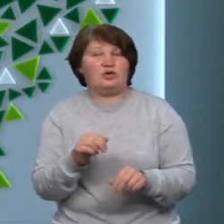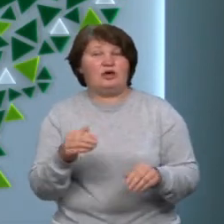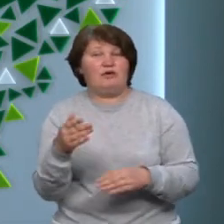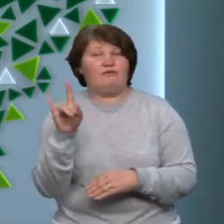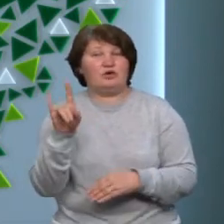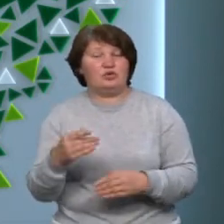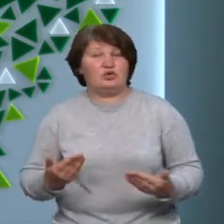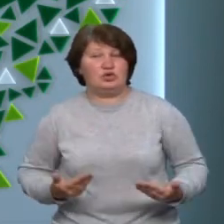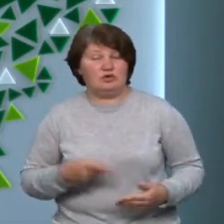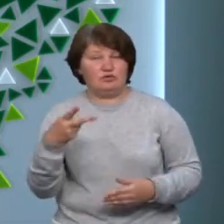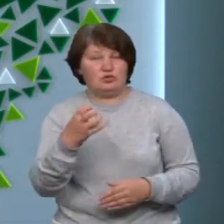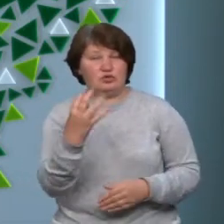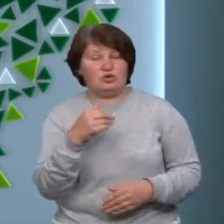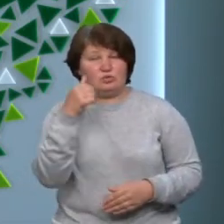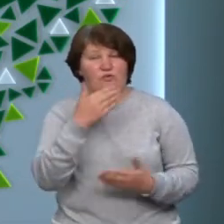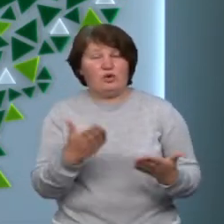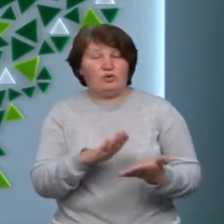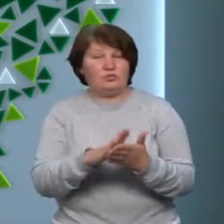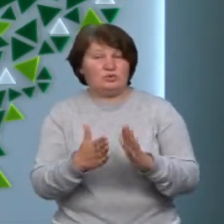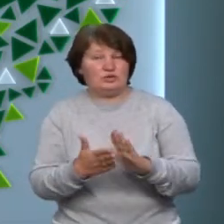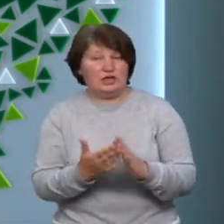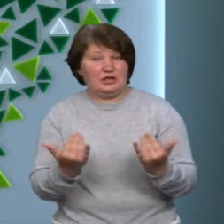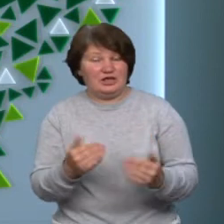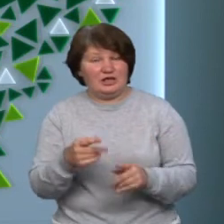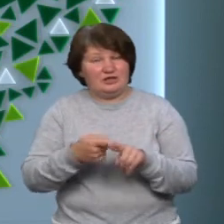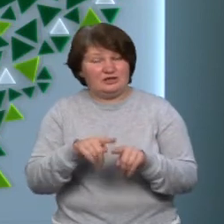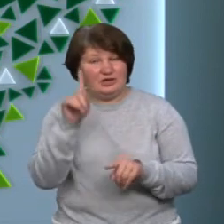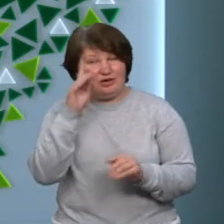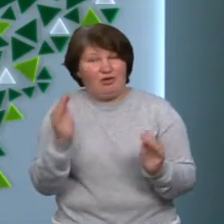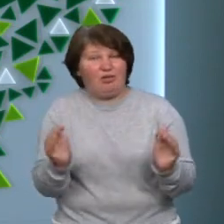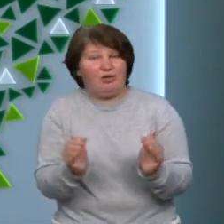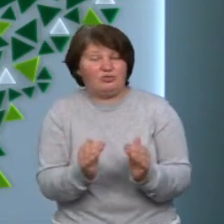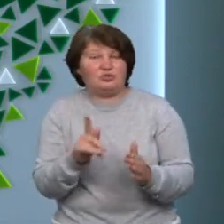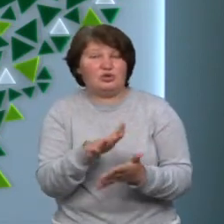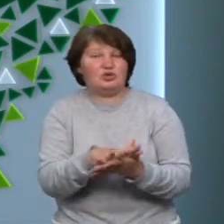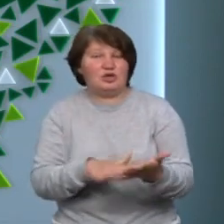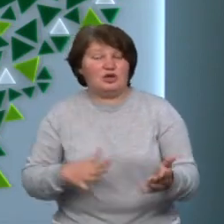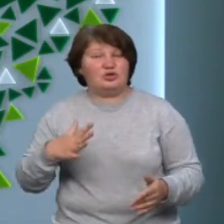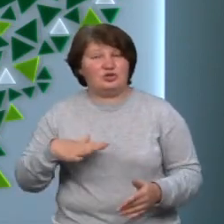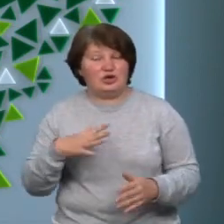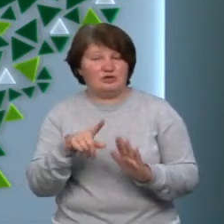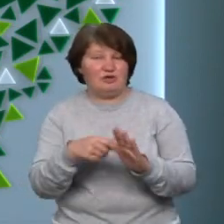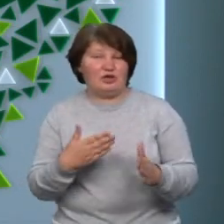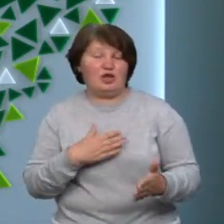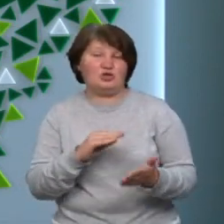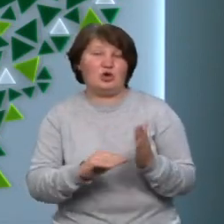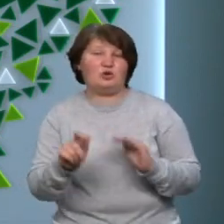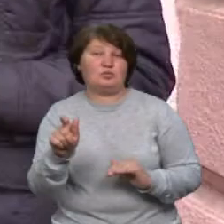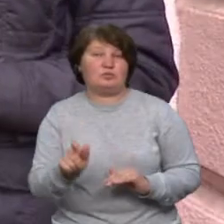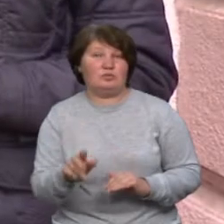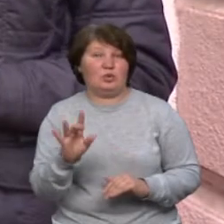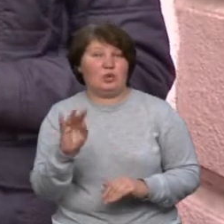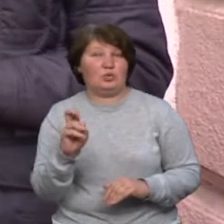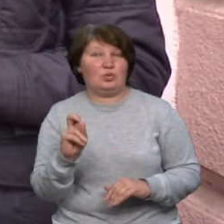року. В якому стані зараз покинутий хлопчик та що на нього чекає далі, дізнався наш кореспондент Олександр Букатюк.